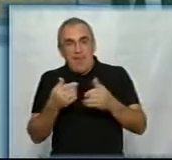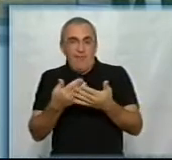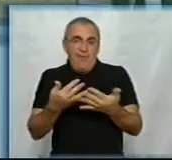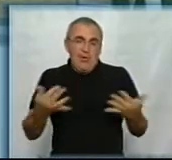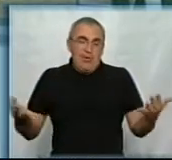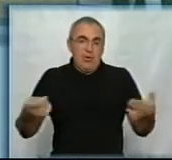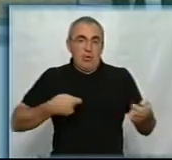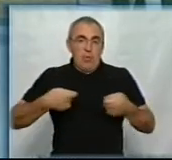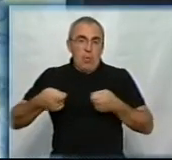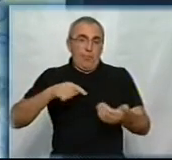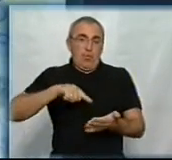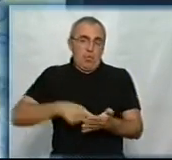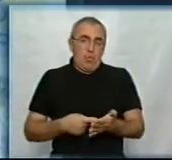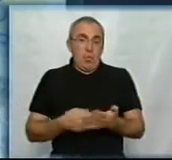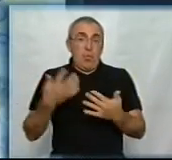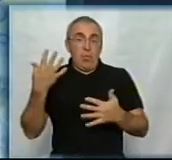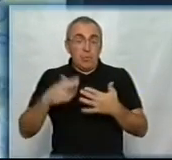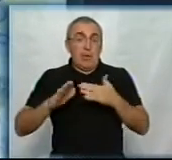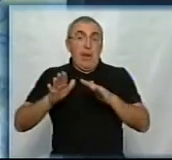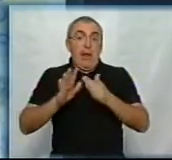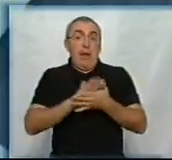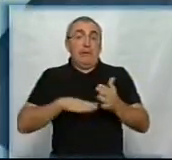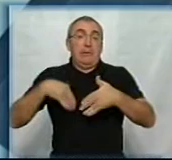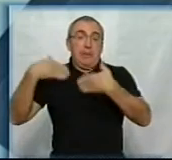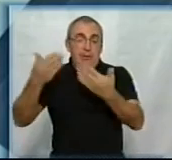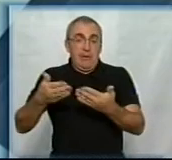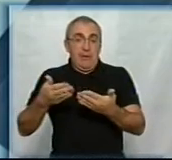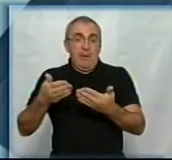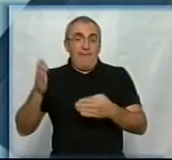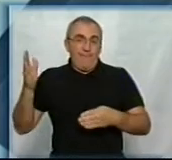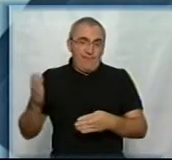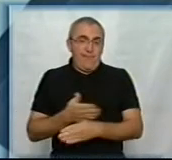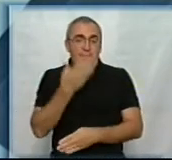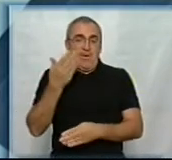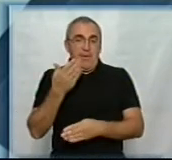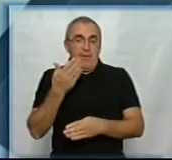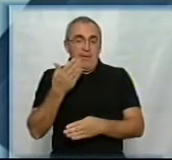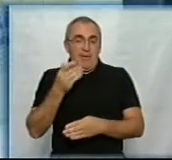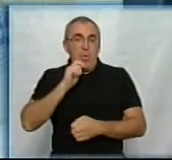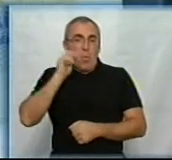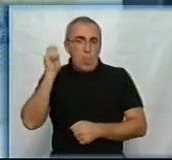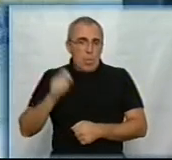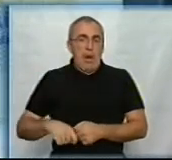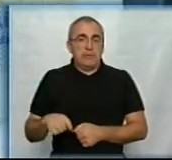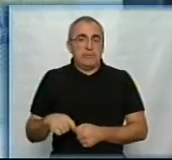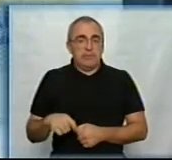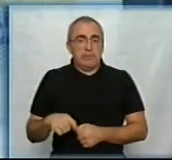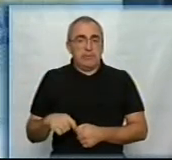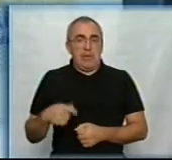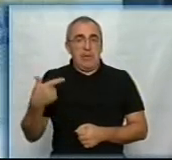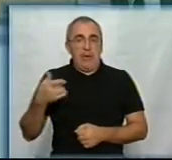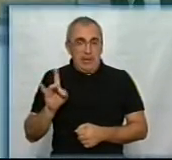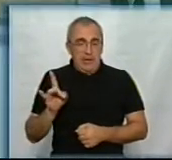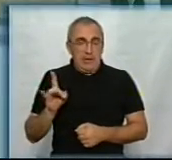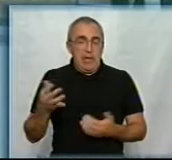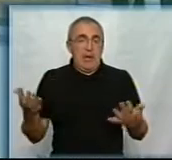торгових точках. Уже далі випущен ціла ряд українських гривень,